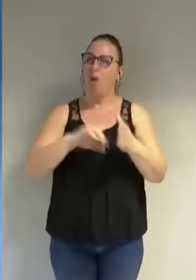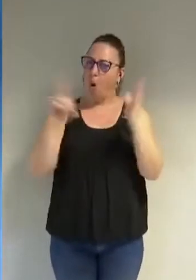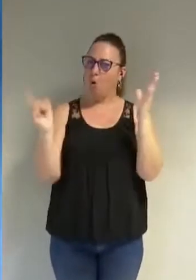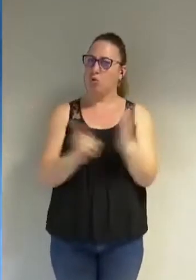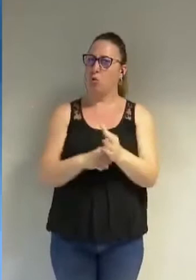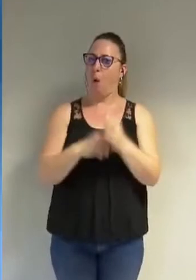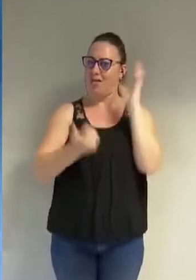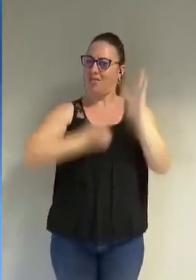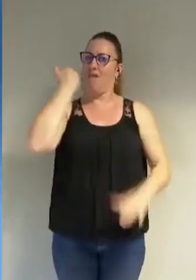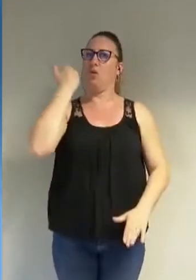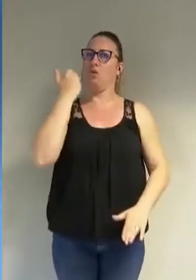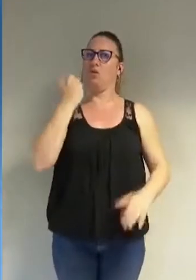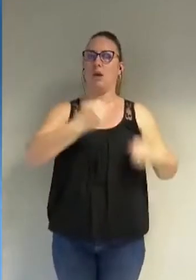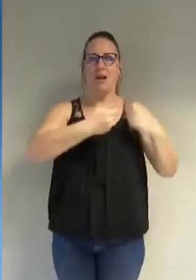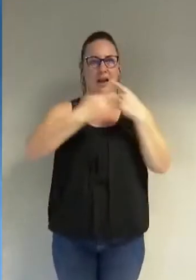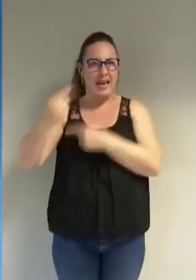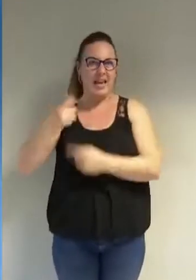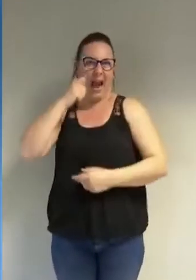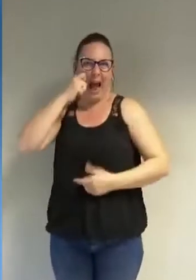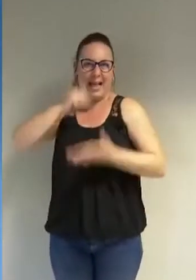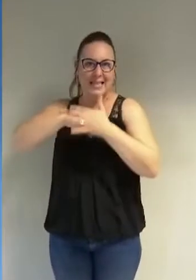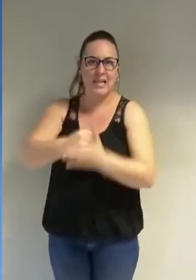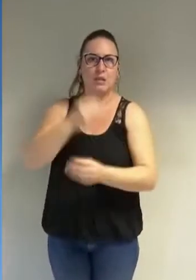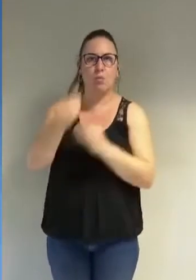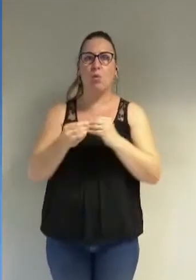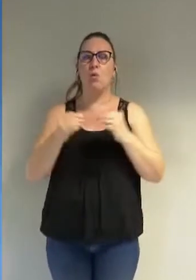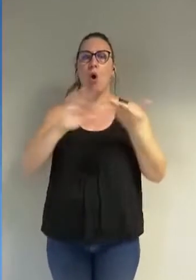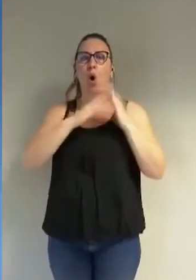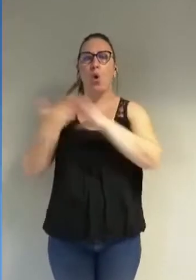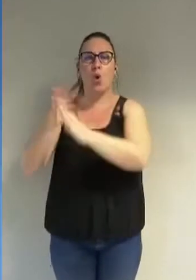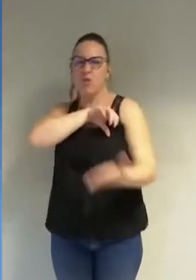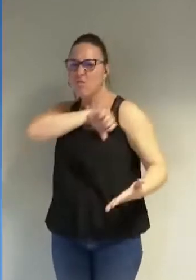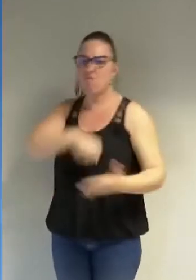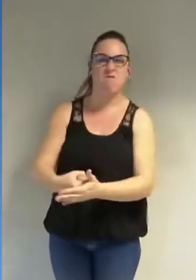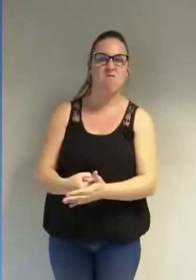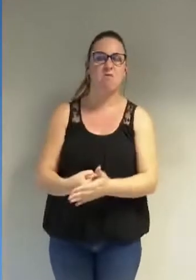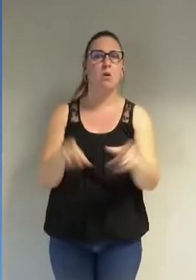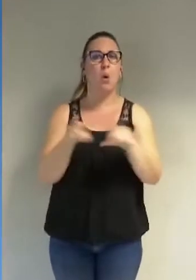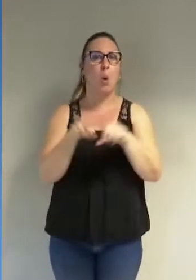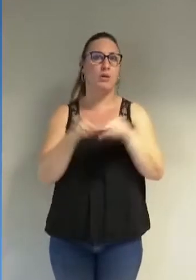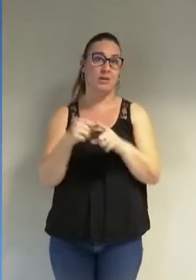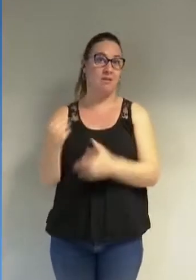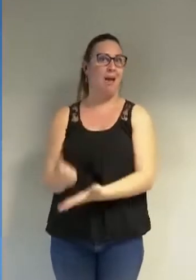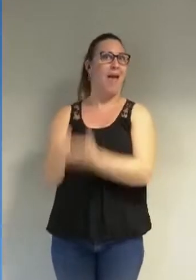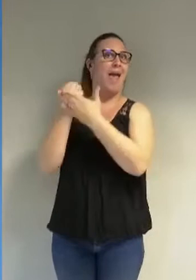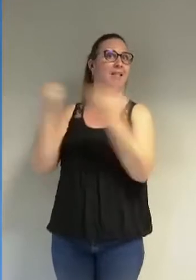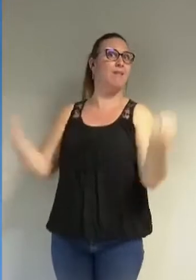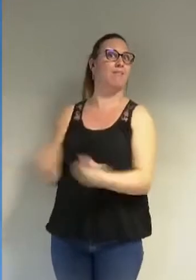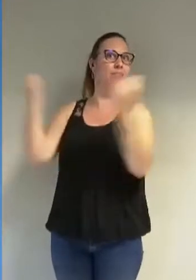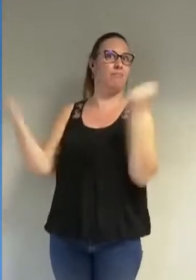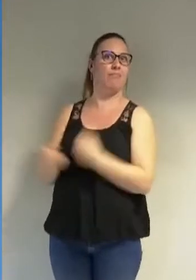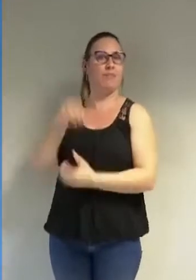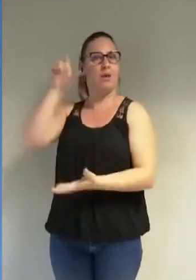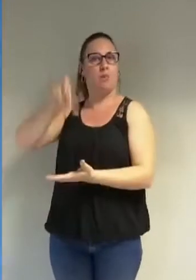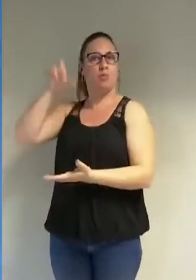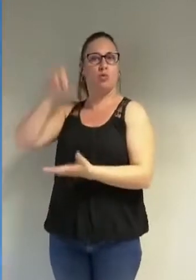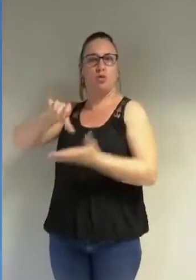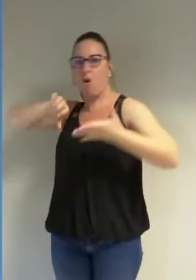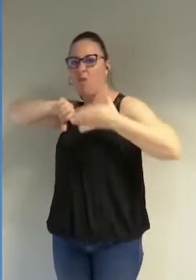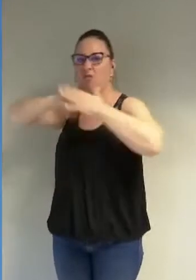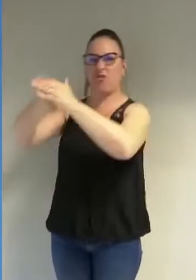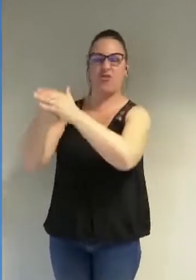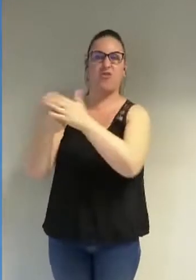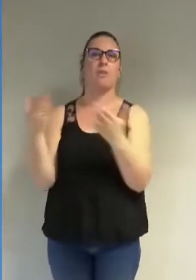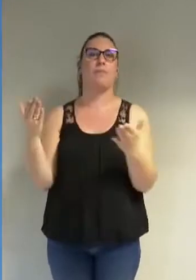est le lit du racialisme et du communautarisme favorable à l'intégrisme musulman le droit à l'indifférence